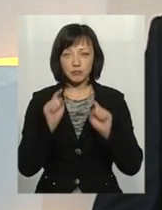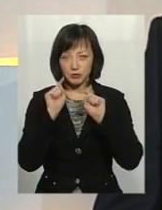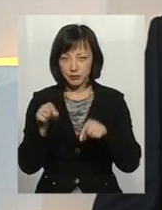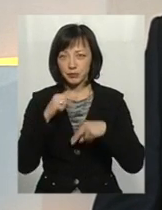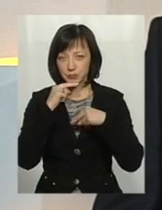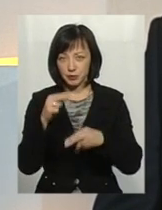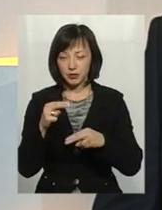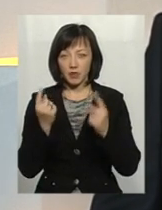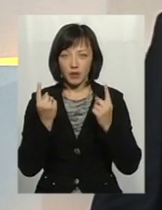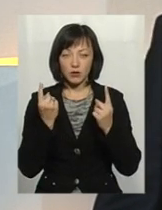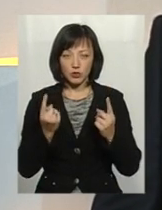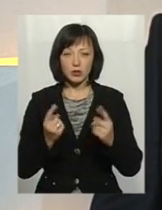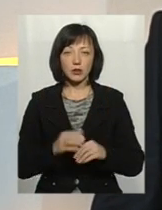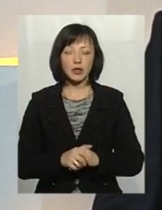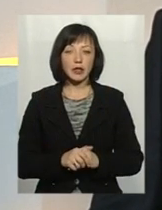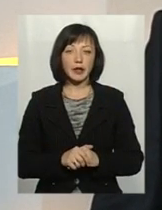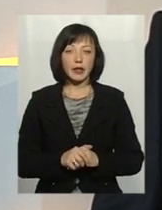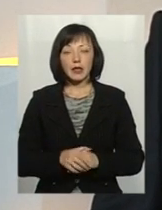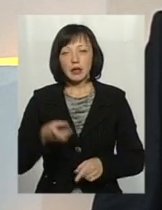величезної лінзи.